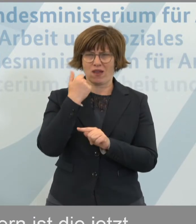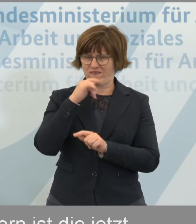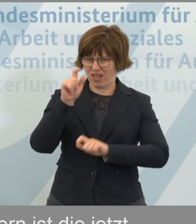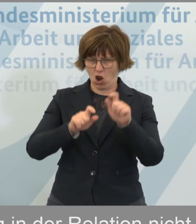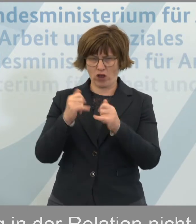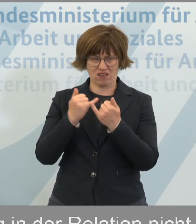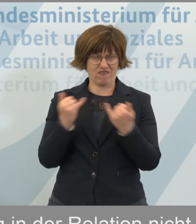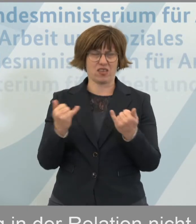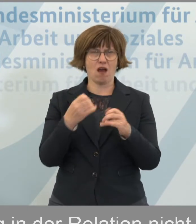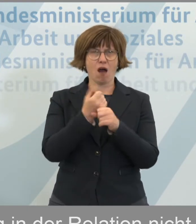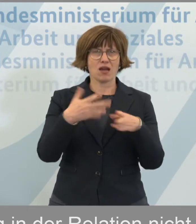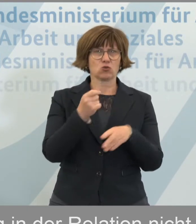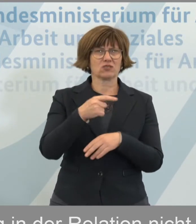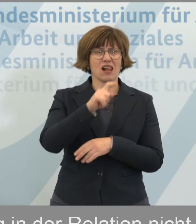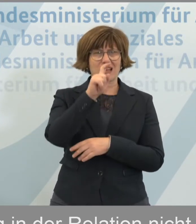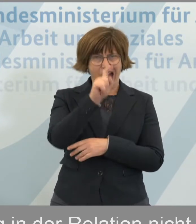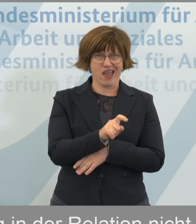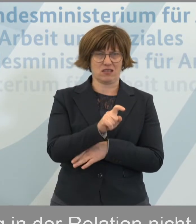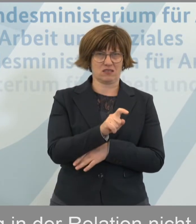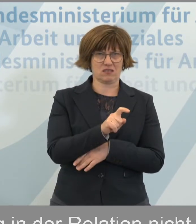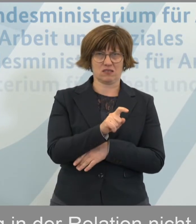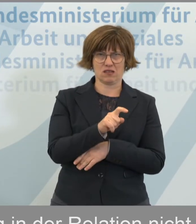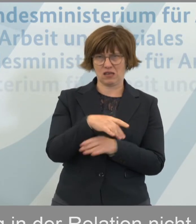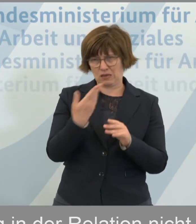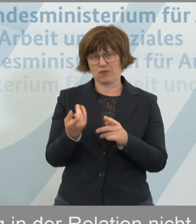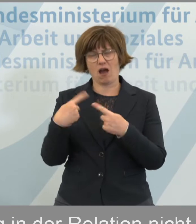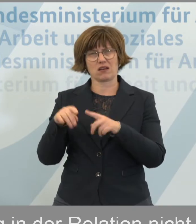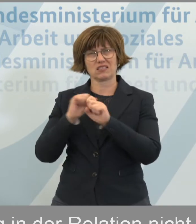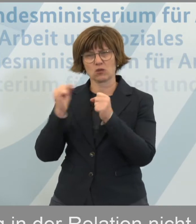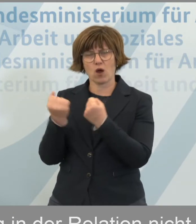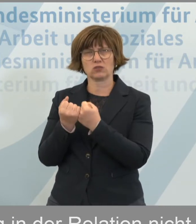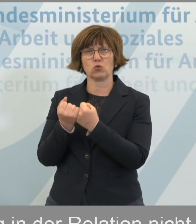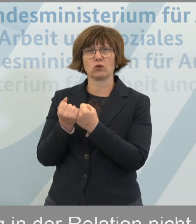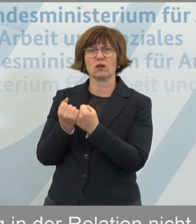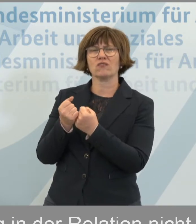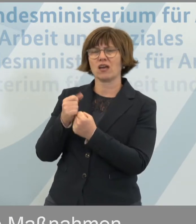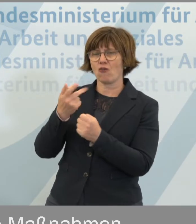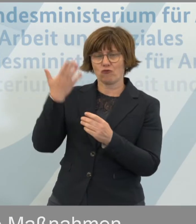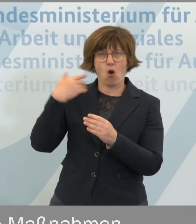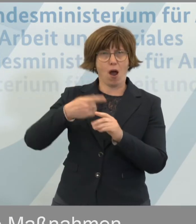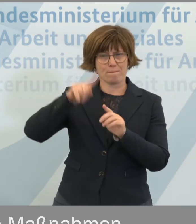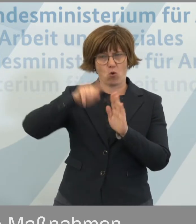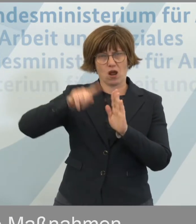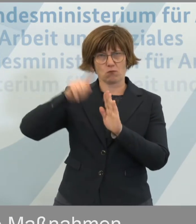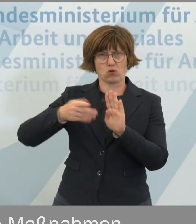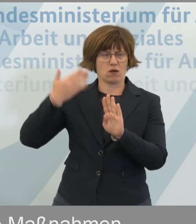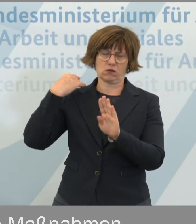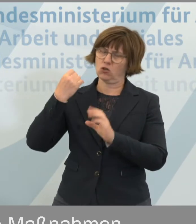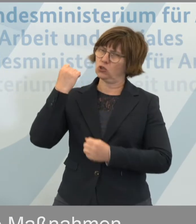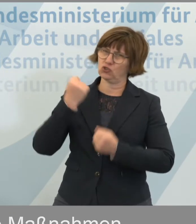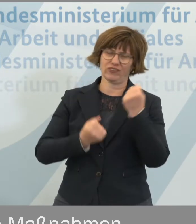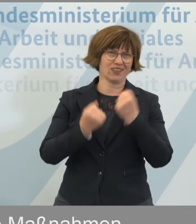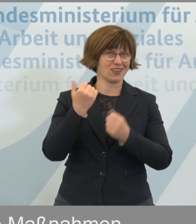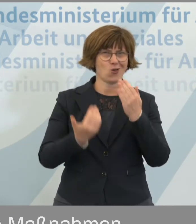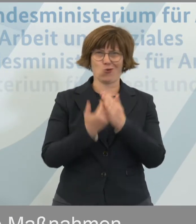Menschen, die im Arbeitslosengeld eins sind, im Gegensatz zur Situation von vor einigen Monaten, unglaublich schwer,